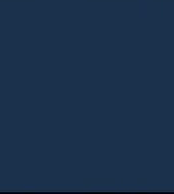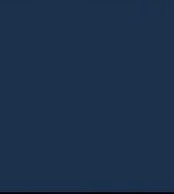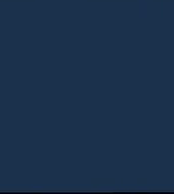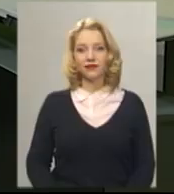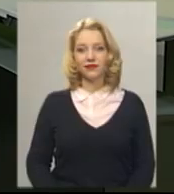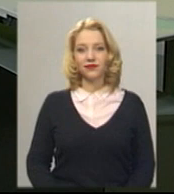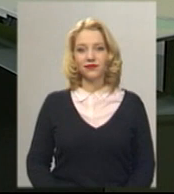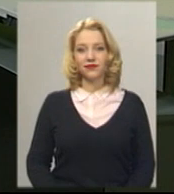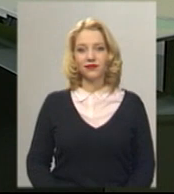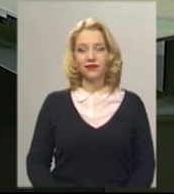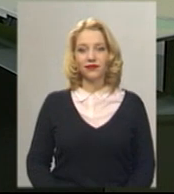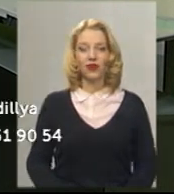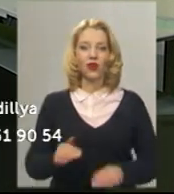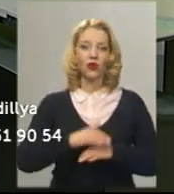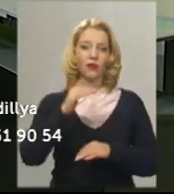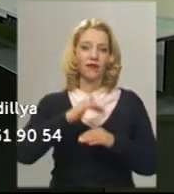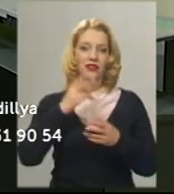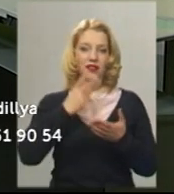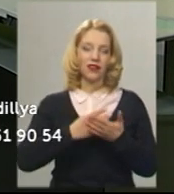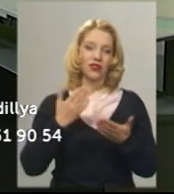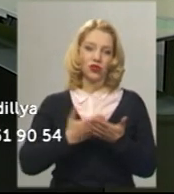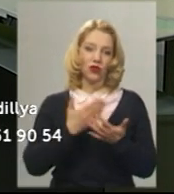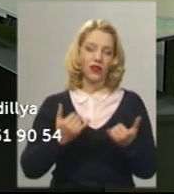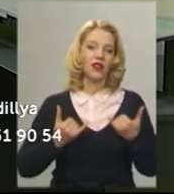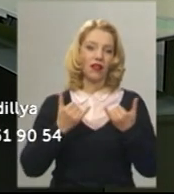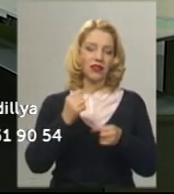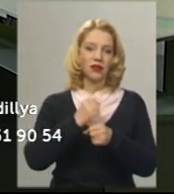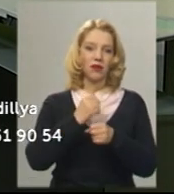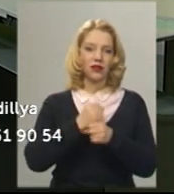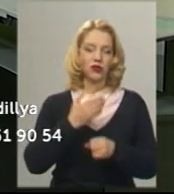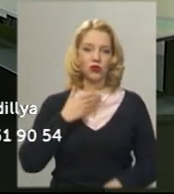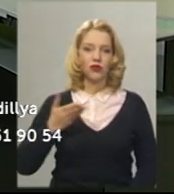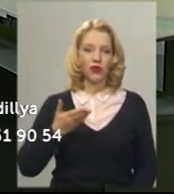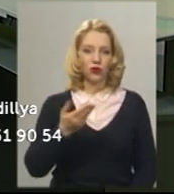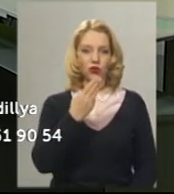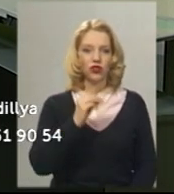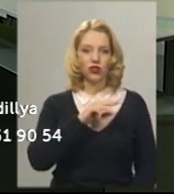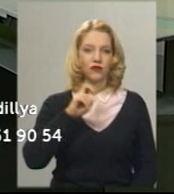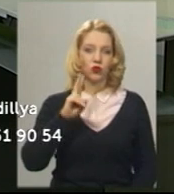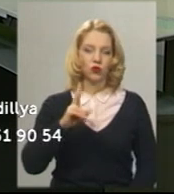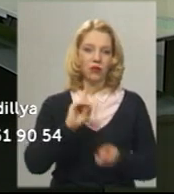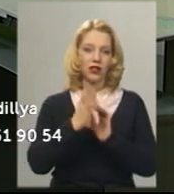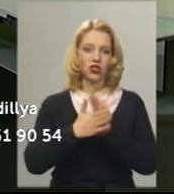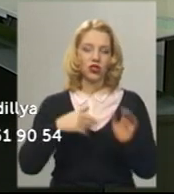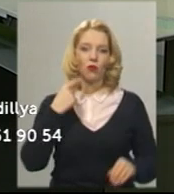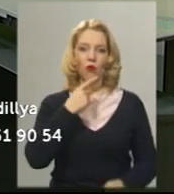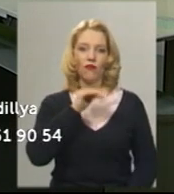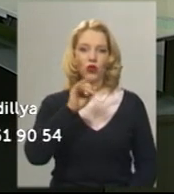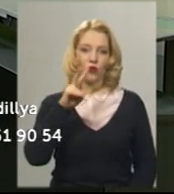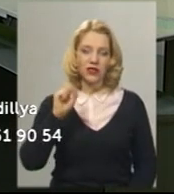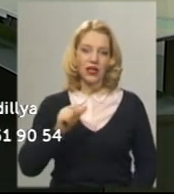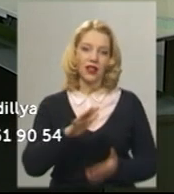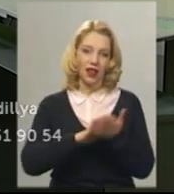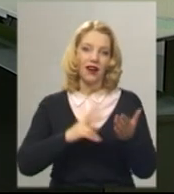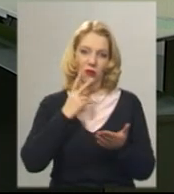Музика Доброго вечора, ви дивитесь новини. Для вас у студії працюють ведуча Катерина Шевчук, на жест умову перекладає Оксана Фіновська.